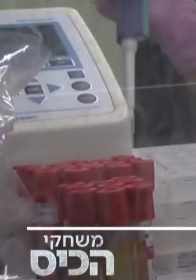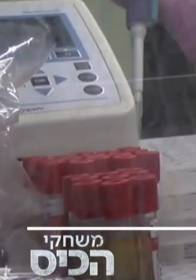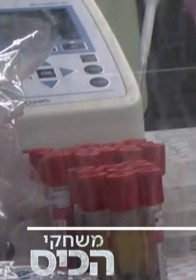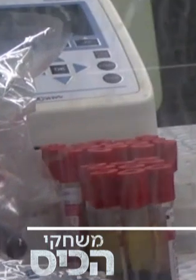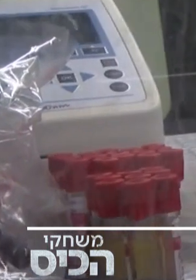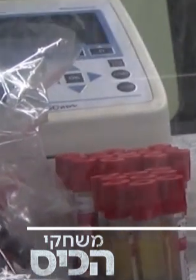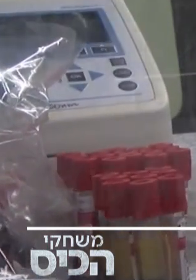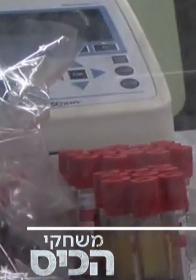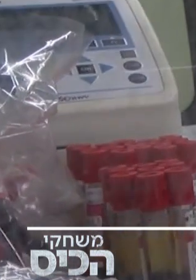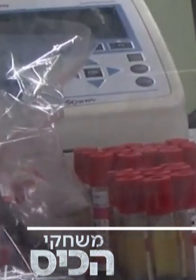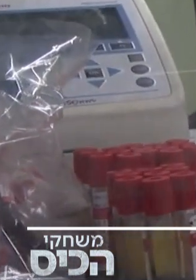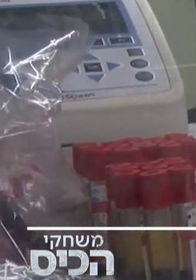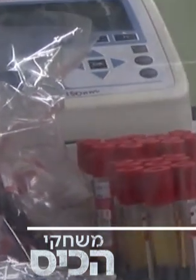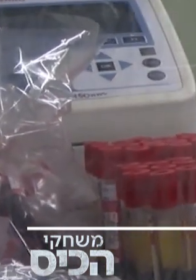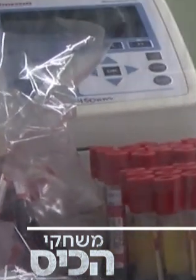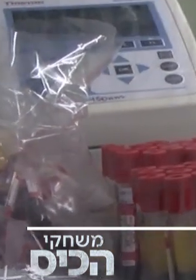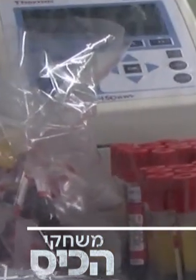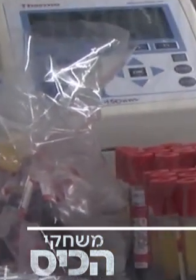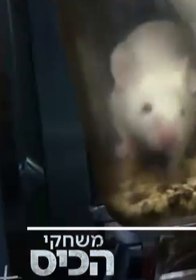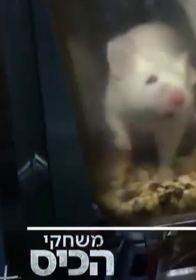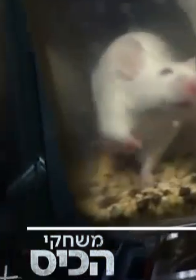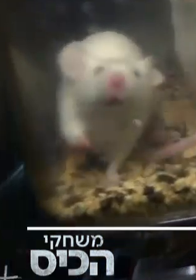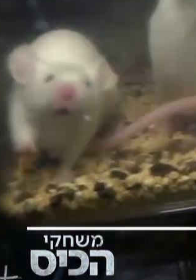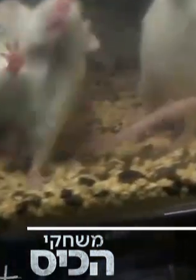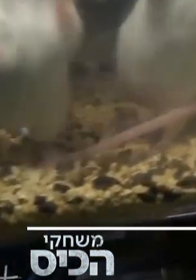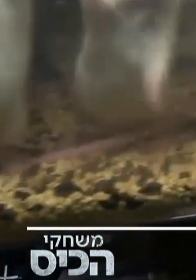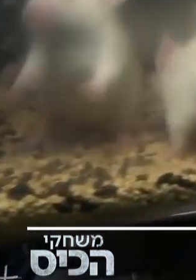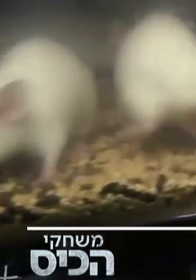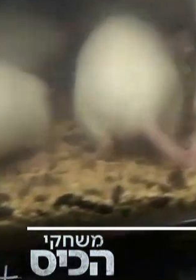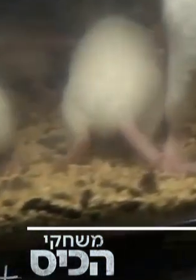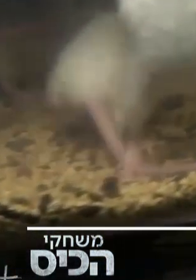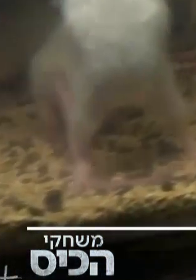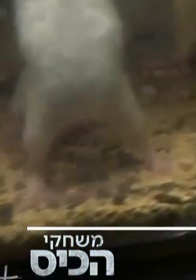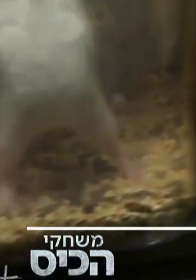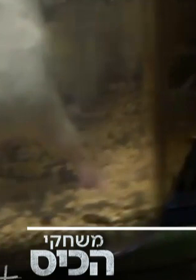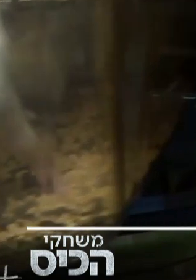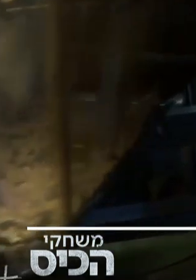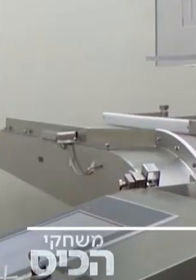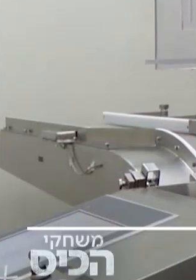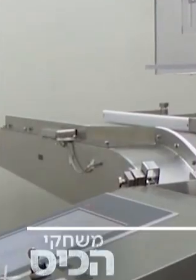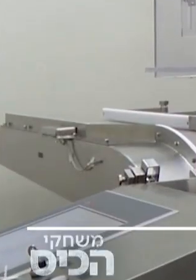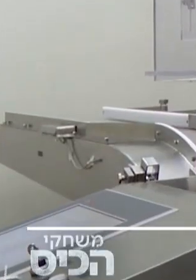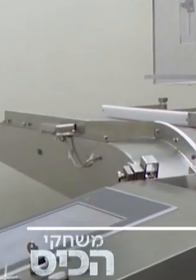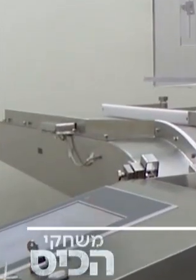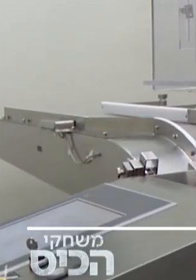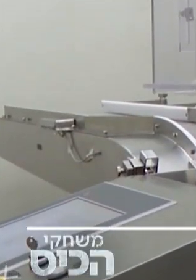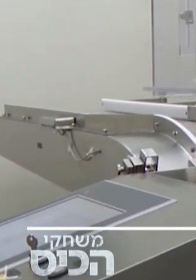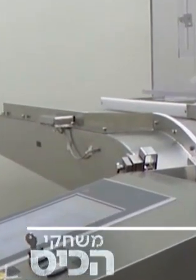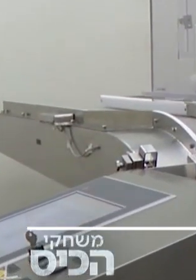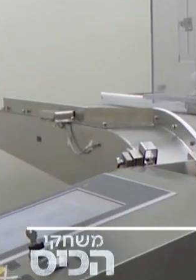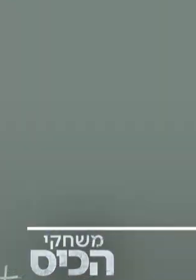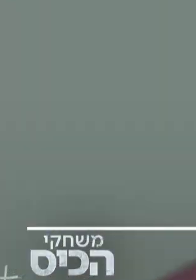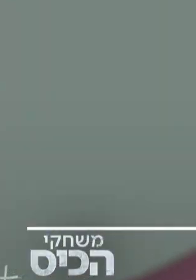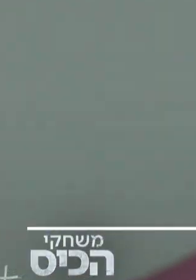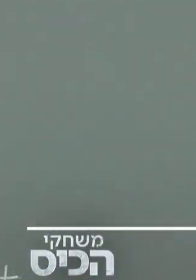שמתנגדות לחיסונים. היחידות שכן יוכלו לעשות זאת יהיו חברות לובינג שעוסקות במדיניות חיסונים ממשלתית. כבר היום ענקית